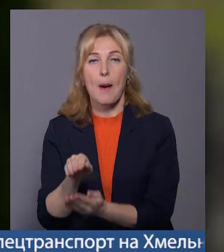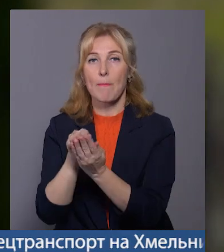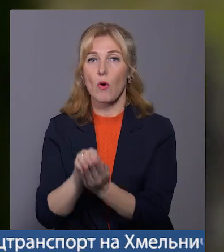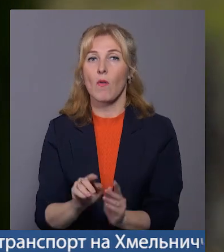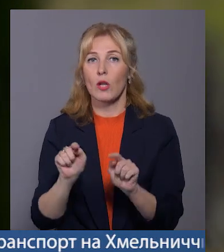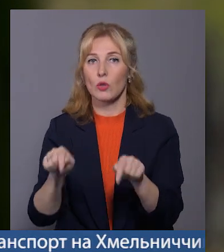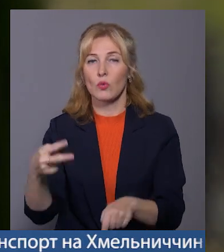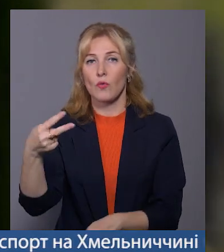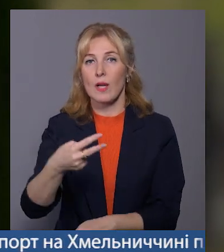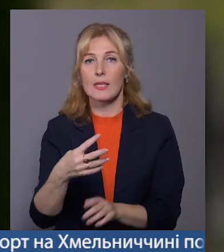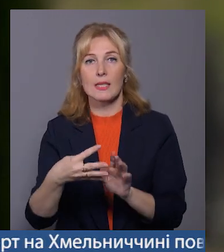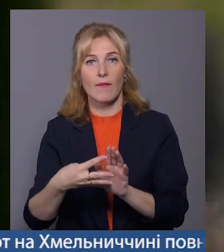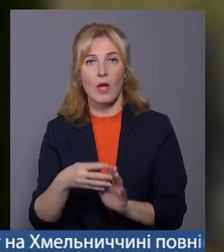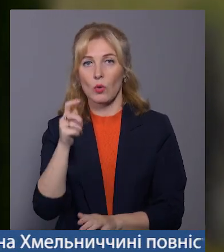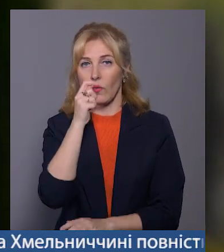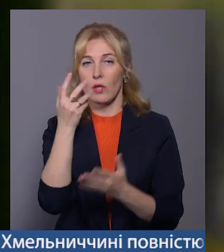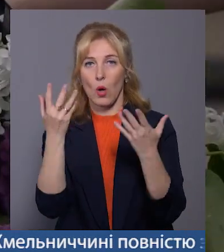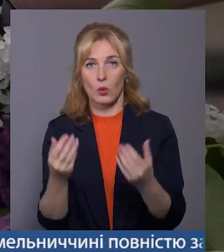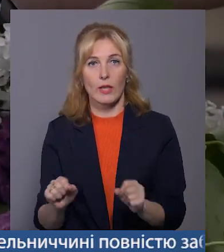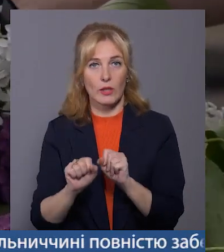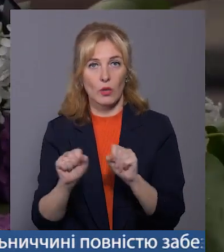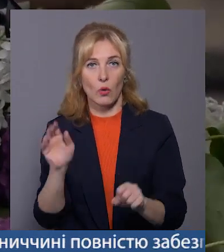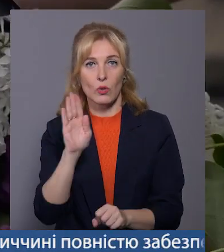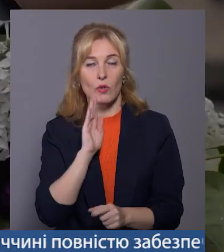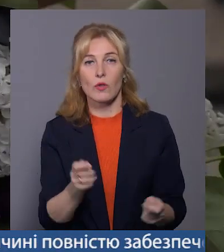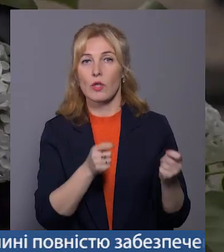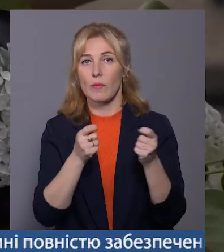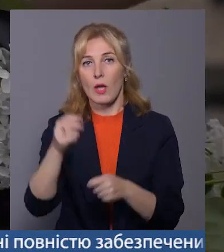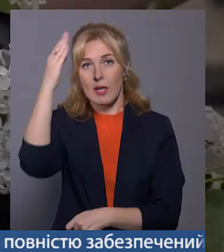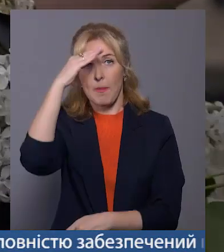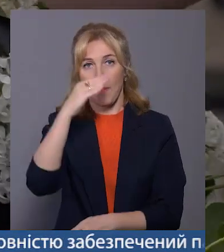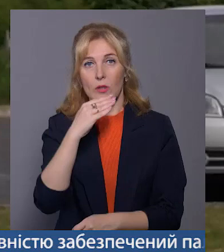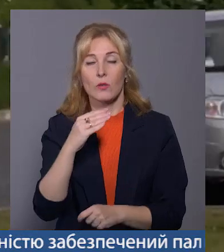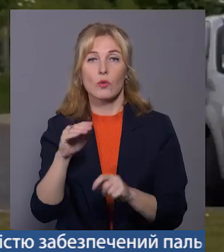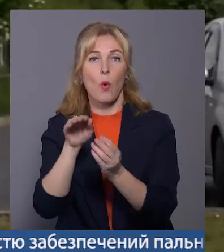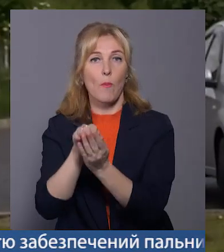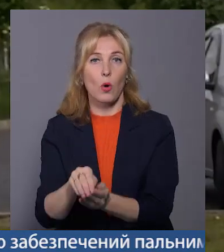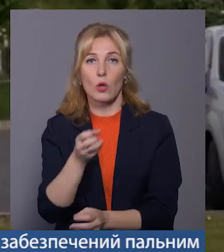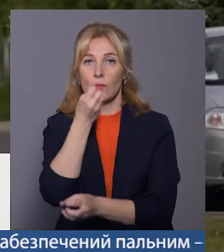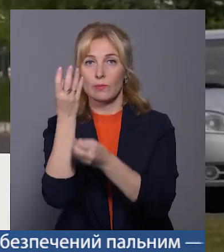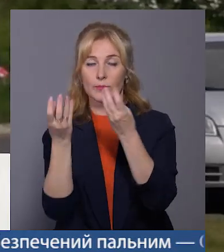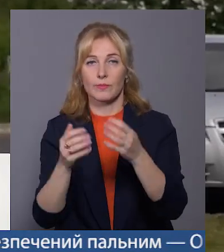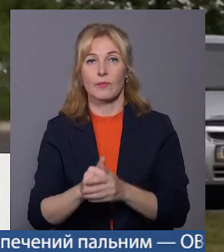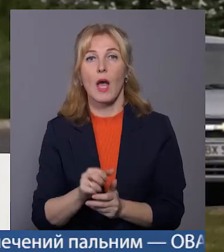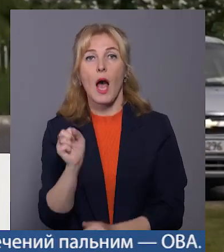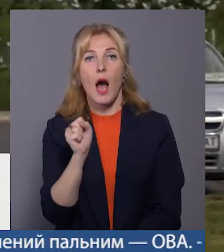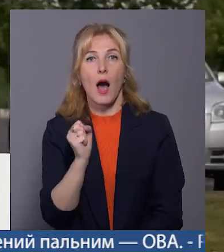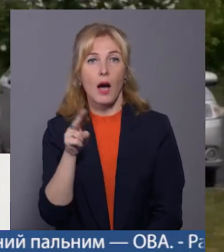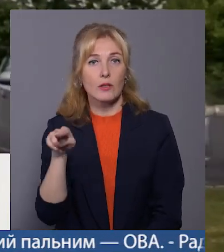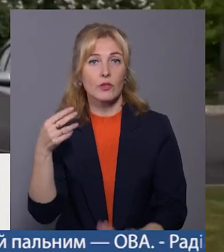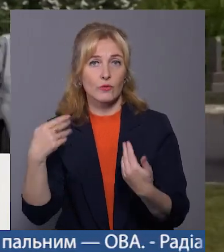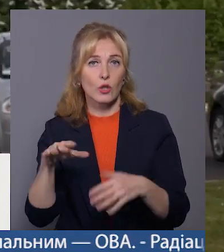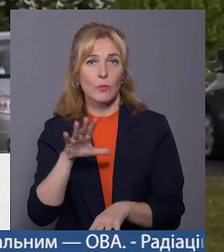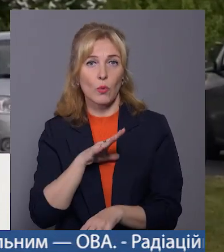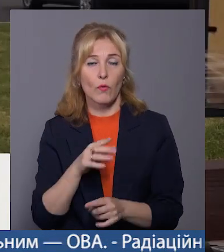тут 29 квітня. У День героїв дівчина принесла на батьківську могилу бузок. Воду він вже був, того він точно